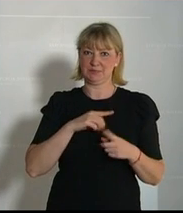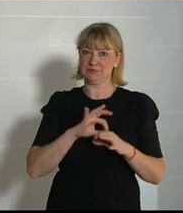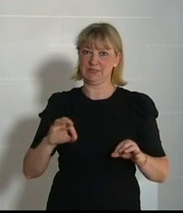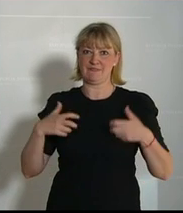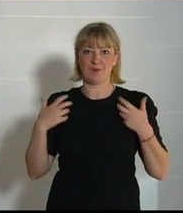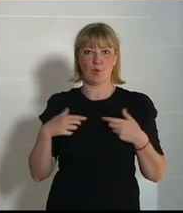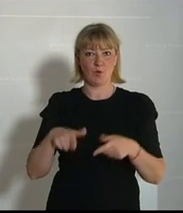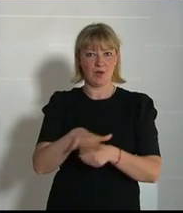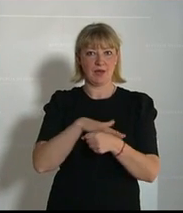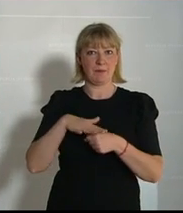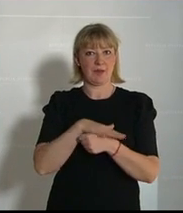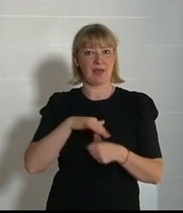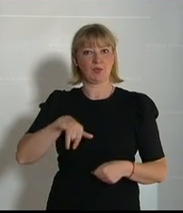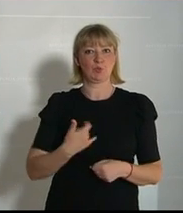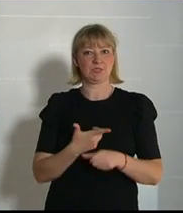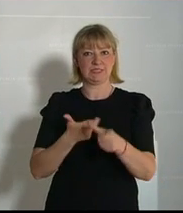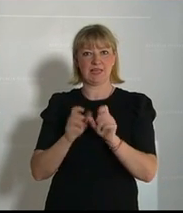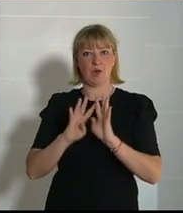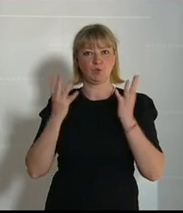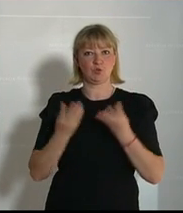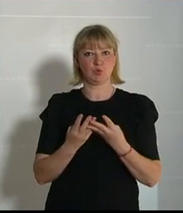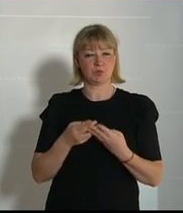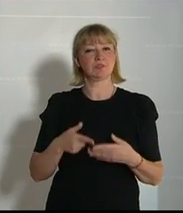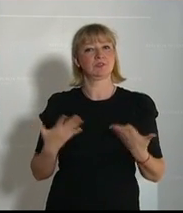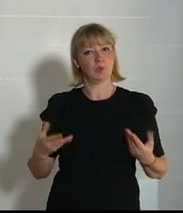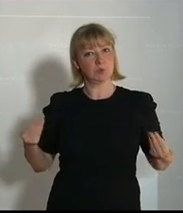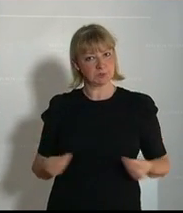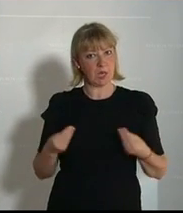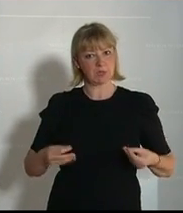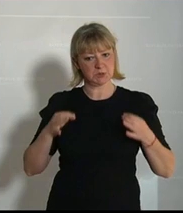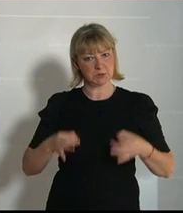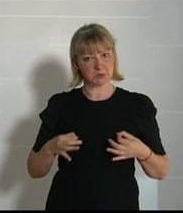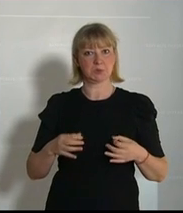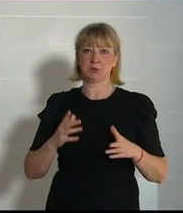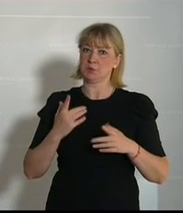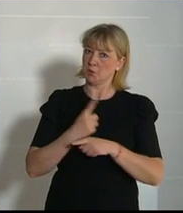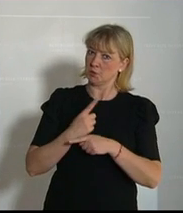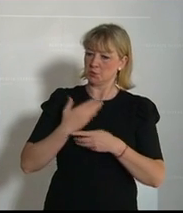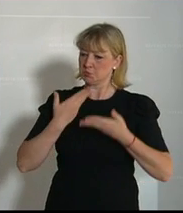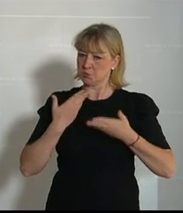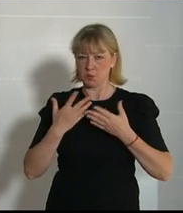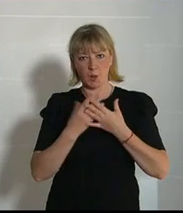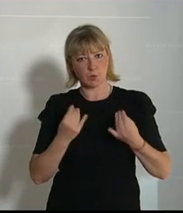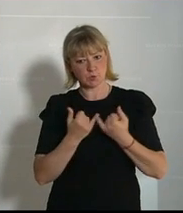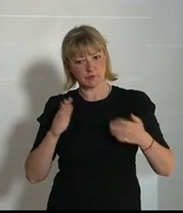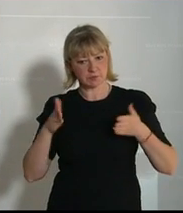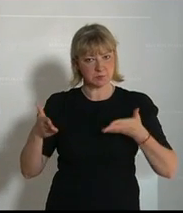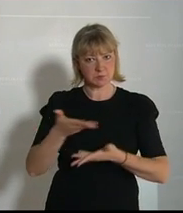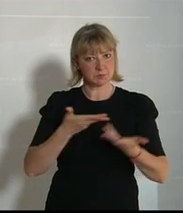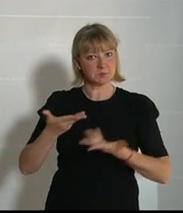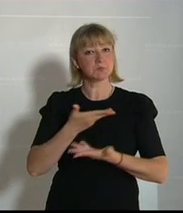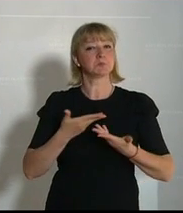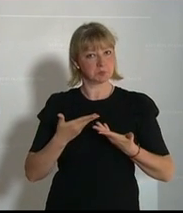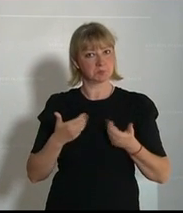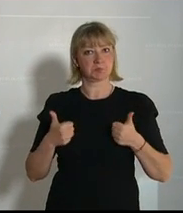dass dieser Bereich im Justizausschuss so sachlich und unaufgeregt und lösungsorientiert diskutiert wird,